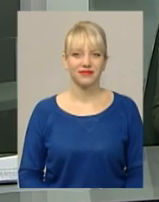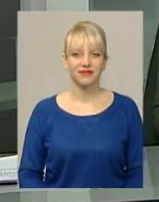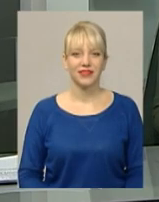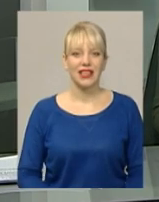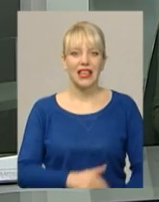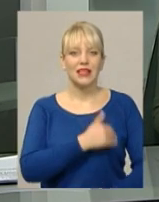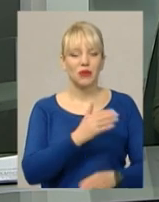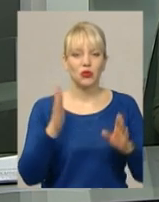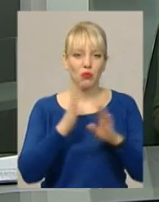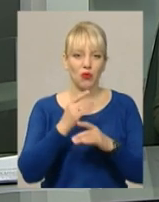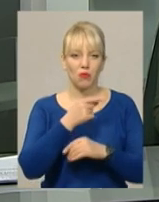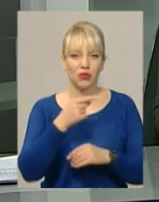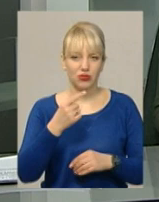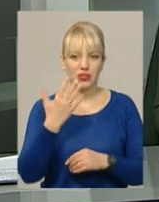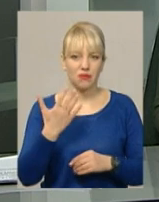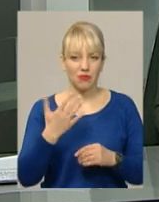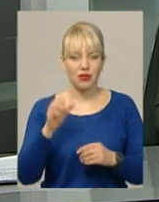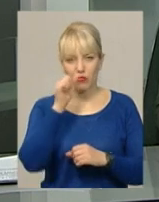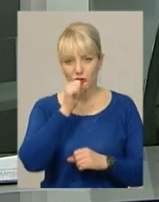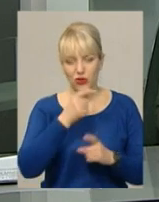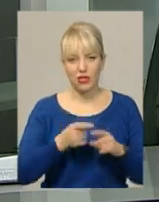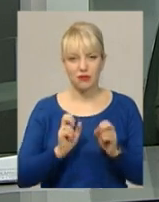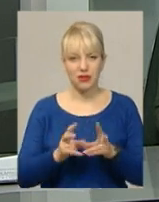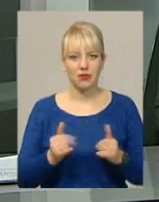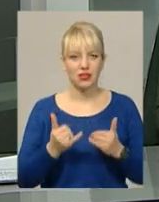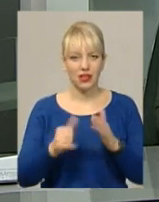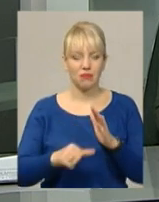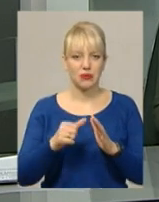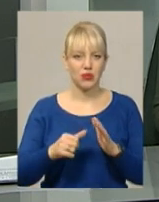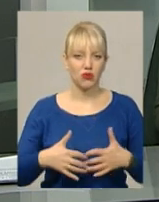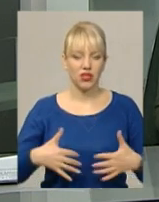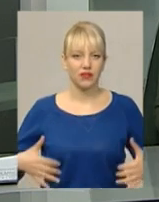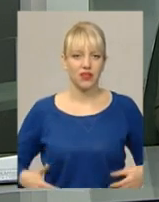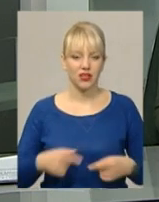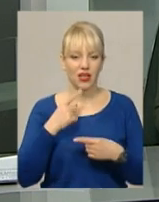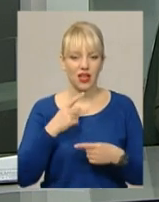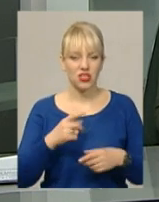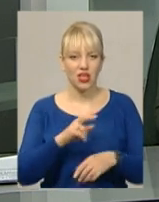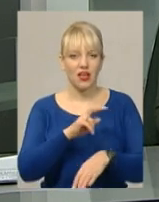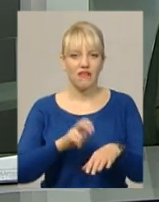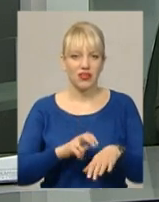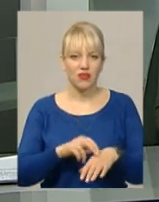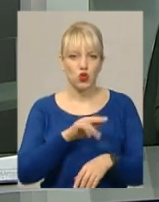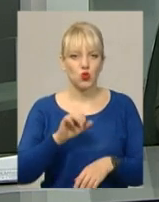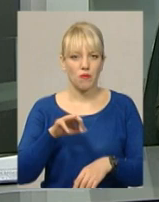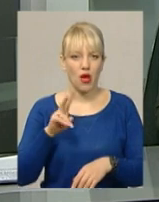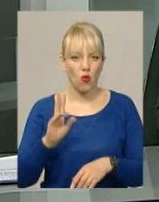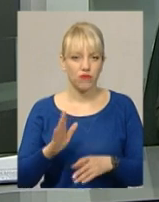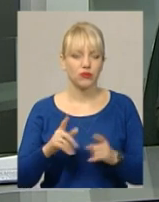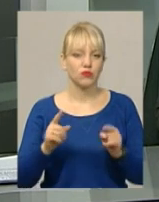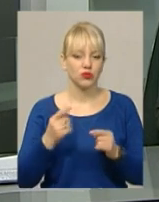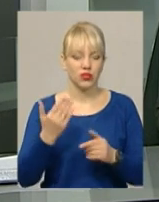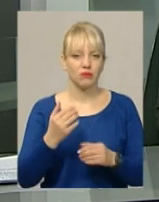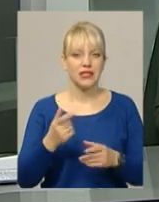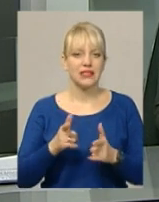Температура повітря нижча 5 градусів морозу небезпечна для безпритульних тварин, каже ветеринар Кирило Чумаков, бо їм загрожує